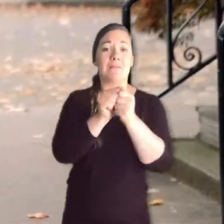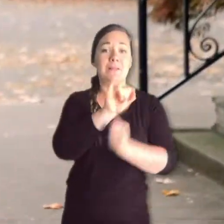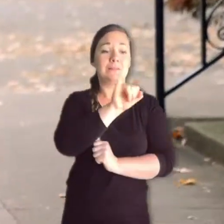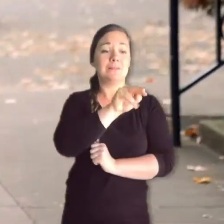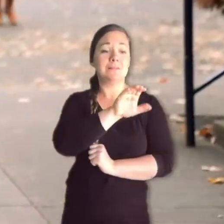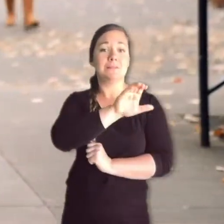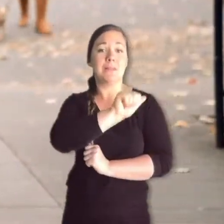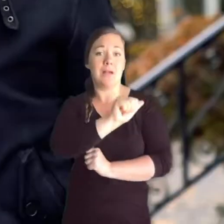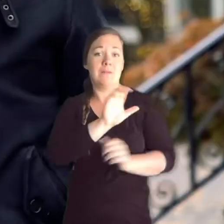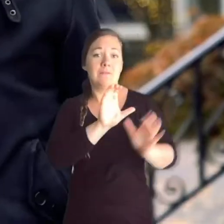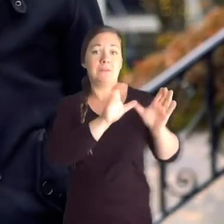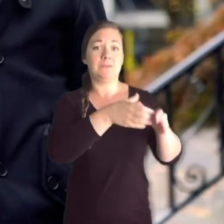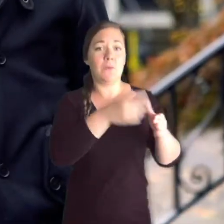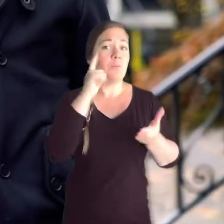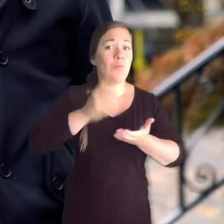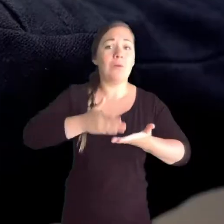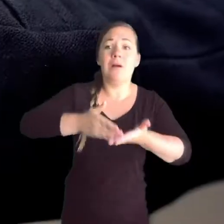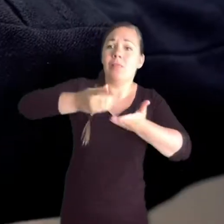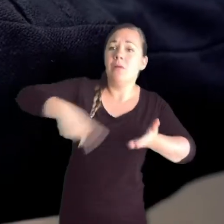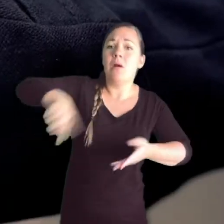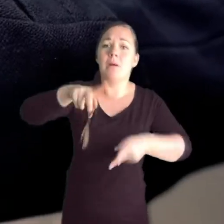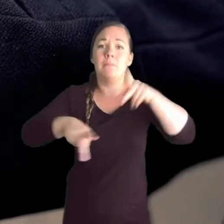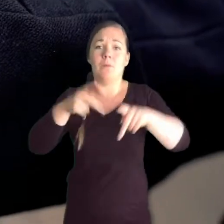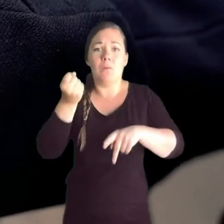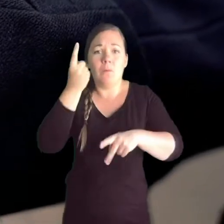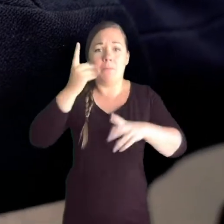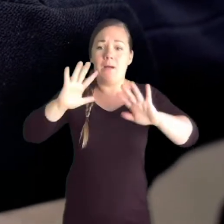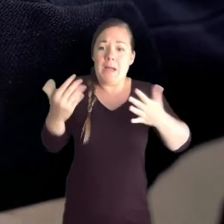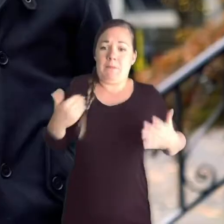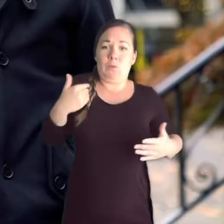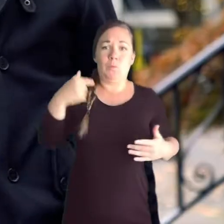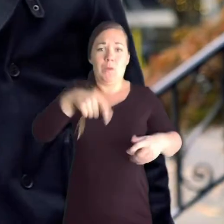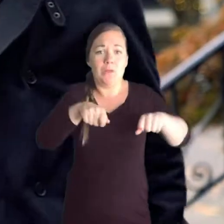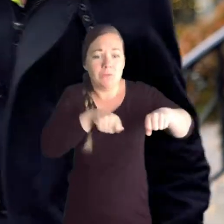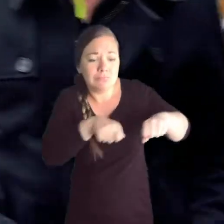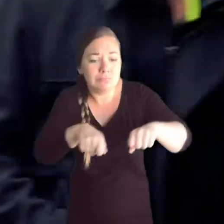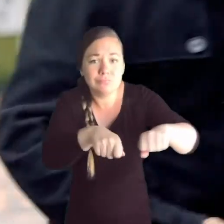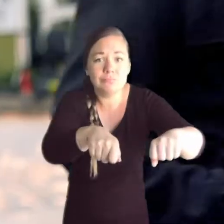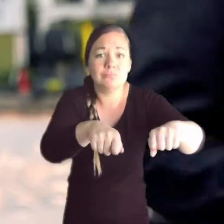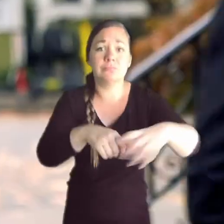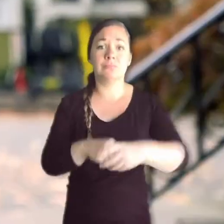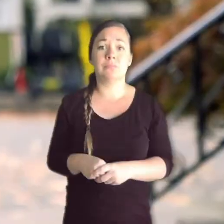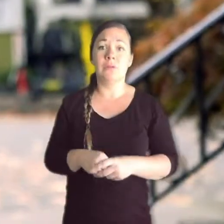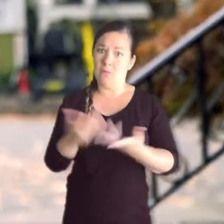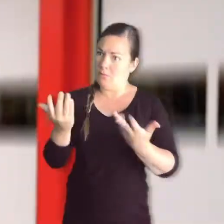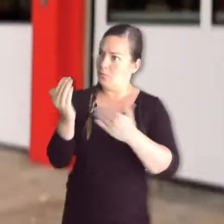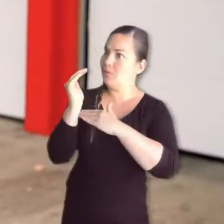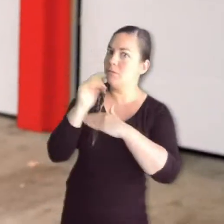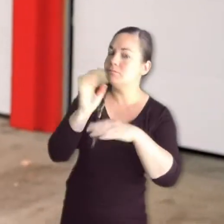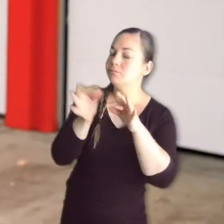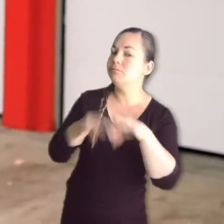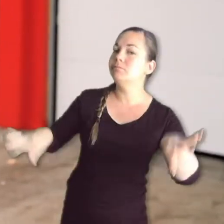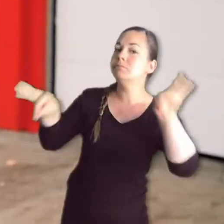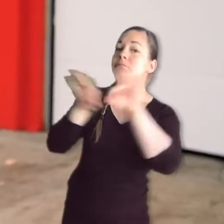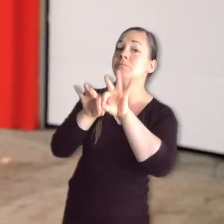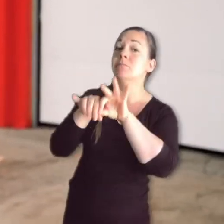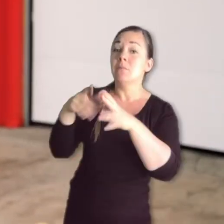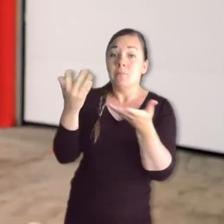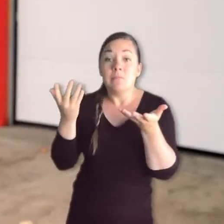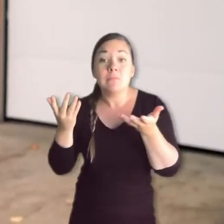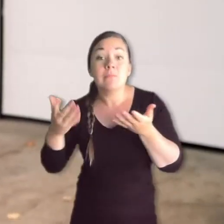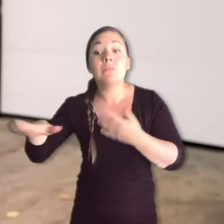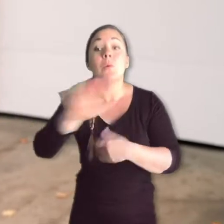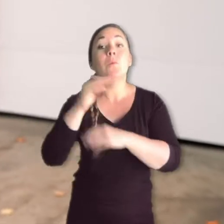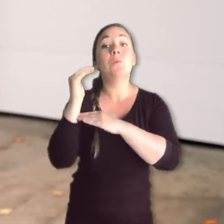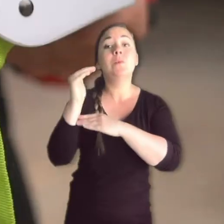travaille avec la Fondation INCA pour aider les gens à comprendre comment utiliser intelligemment sa trottinette. La sécurité est la